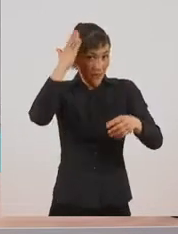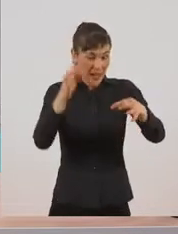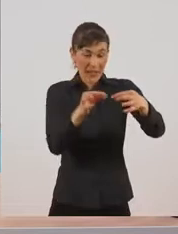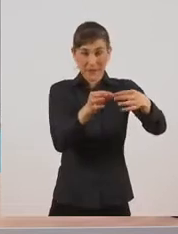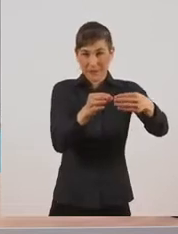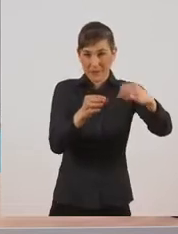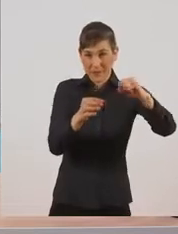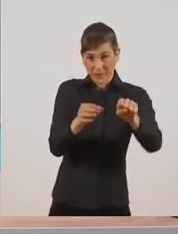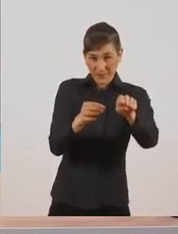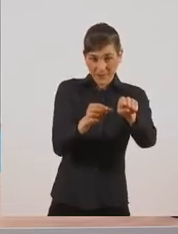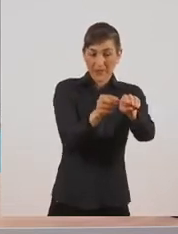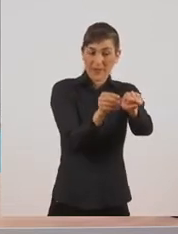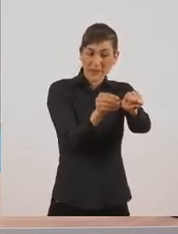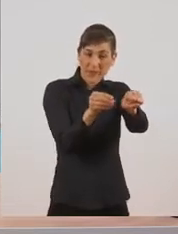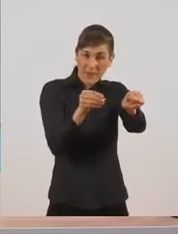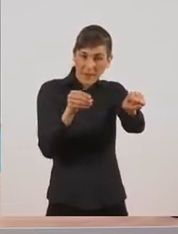στην ουρά.